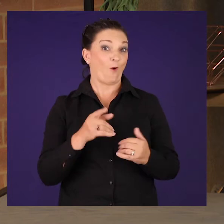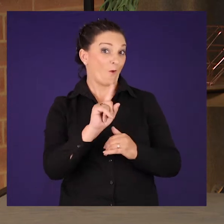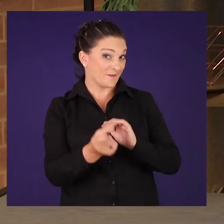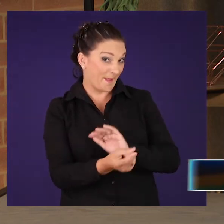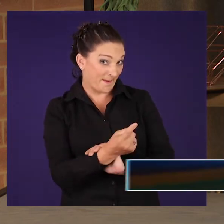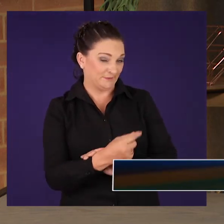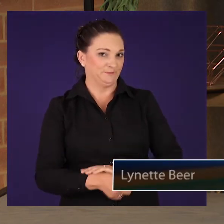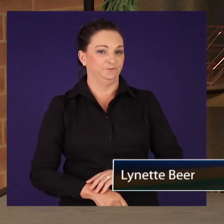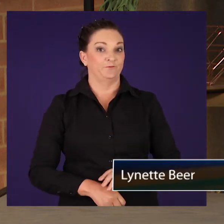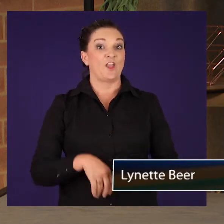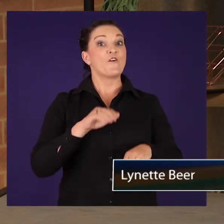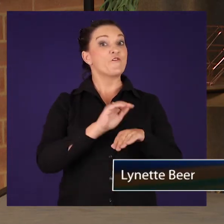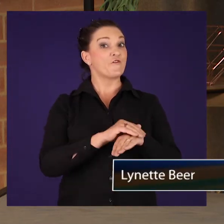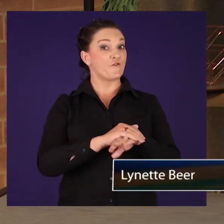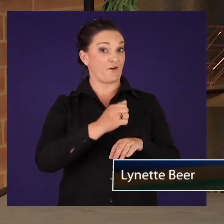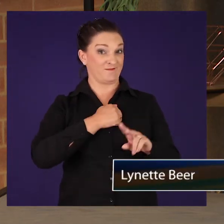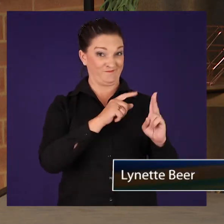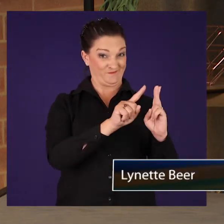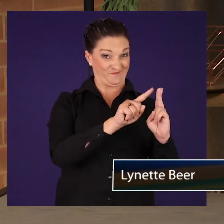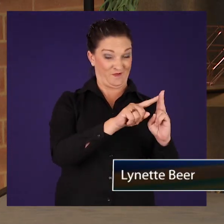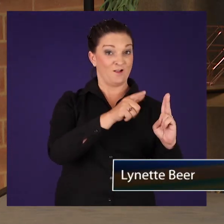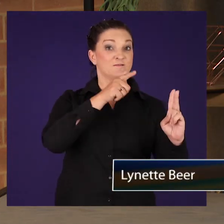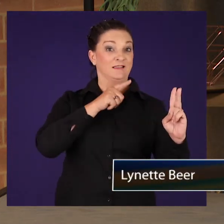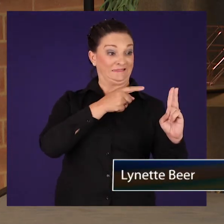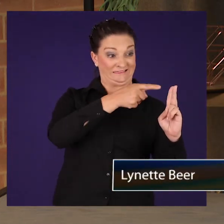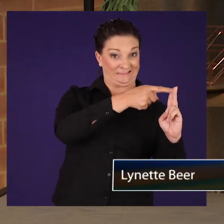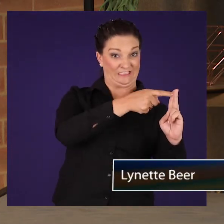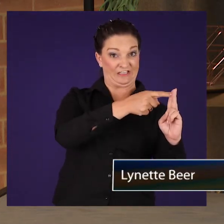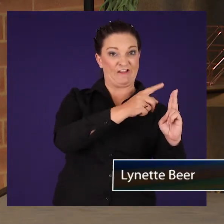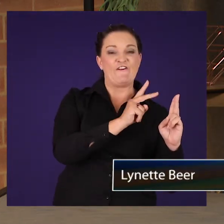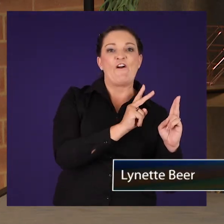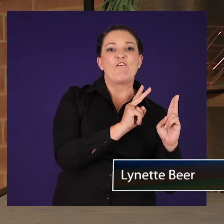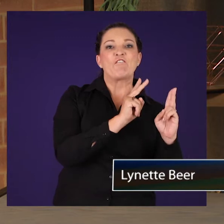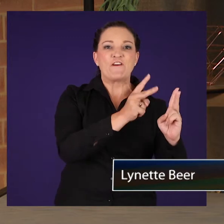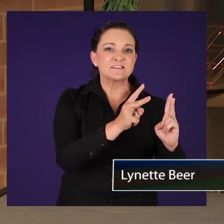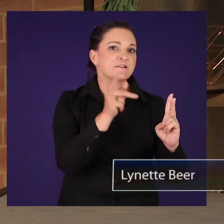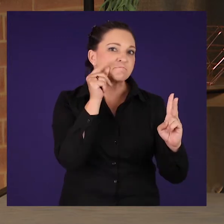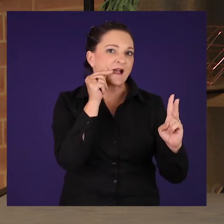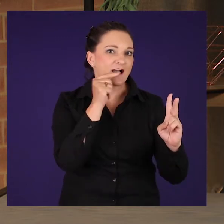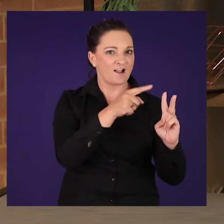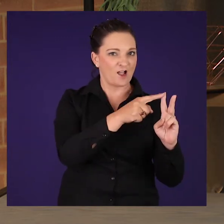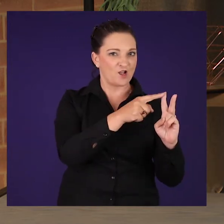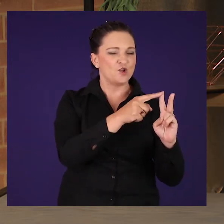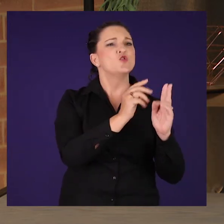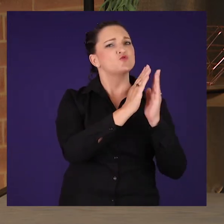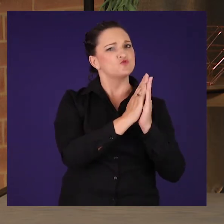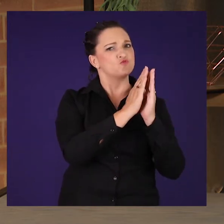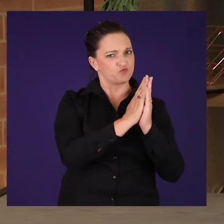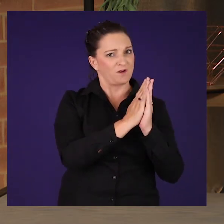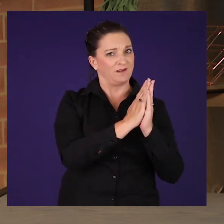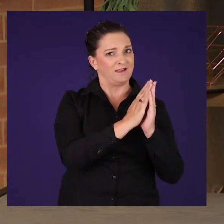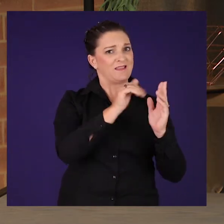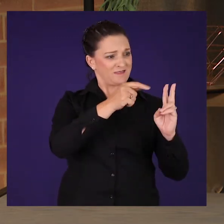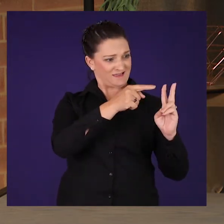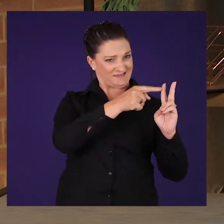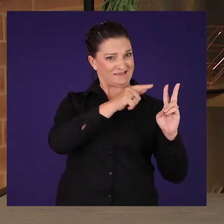Met geleentheid vertel een vriend vir my dat hy by een man was wat vir hom gebid het en daarna vir hom gesê dat die Heere